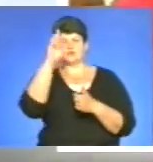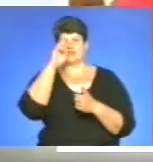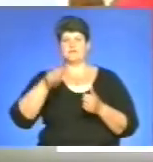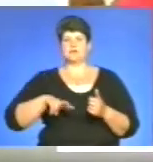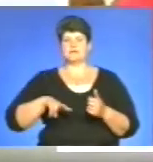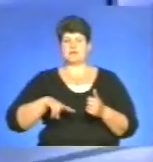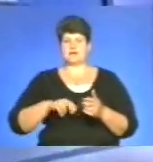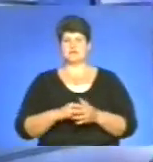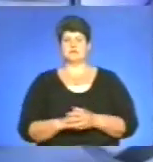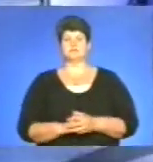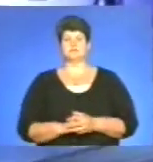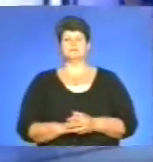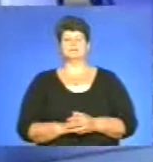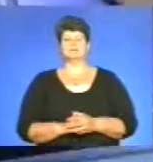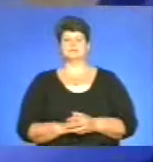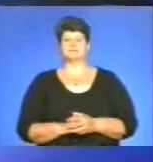адміністрації.